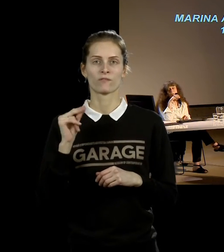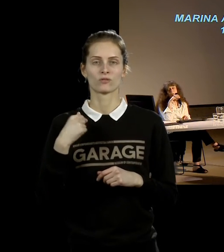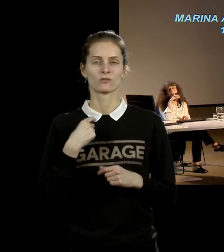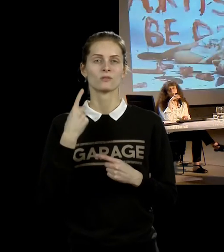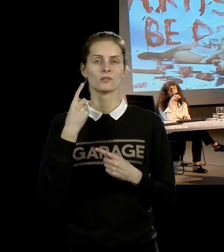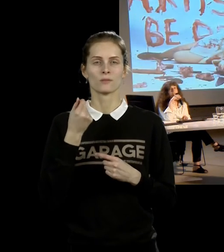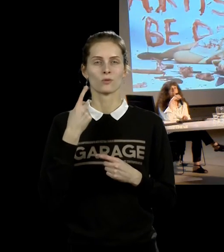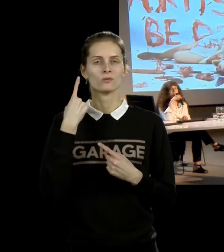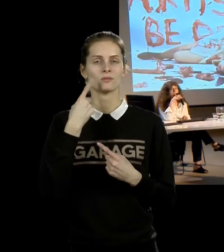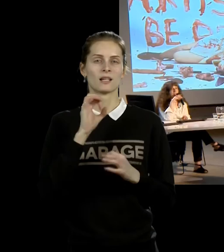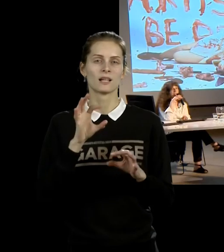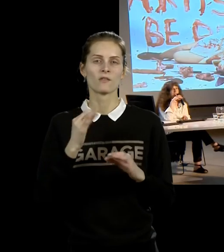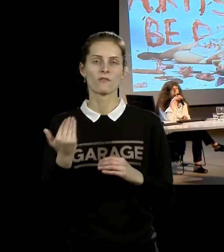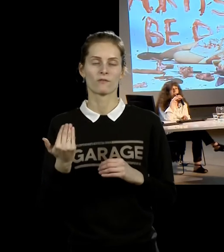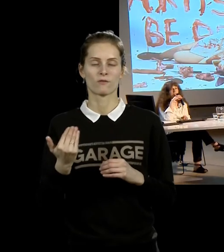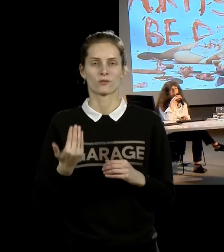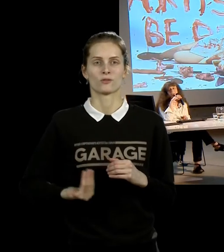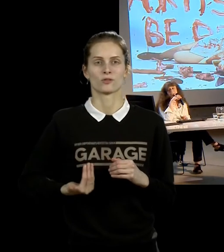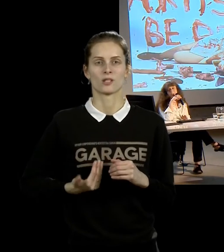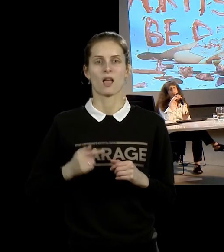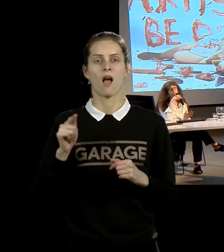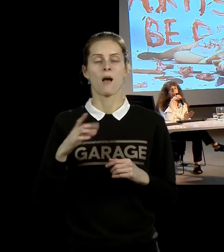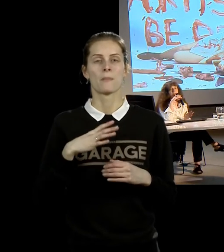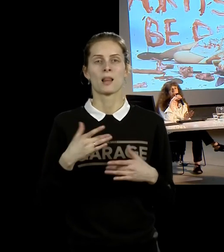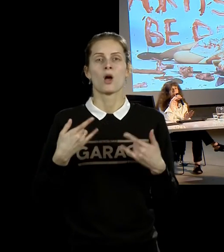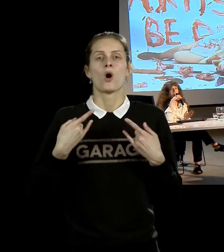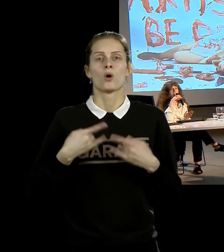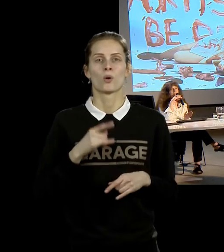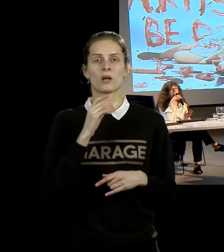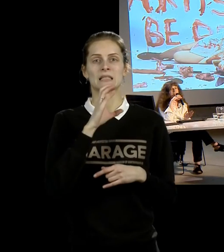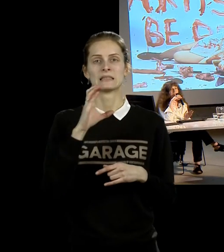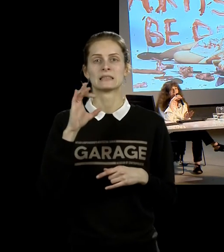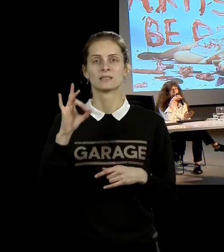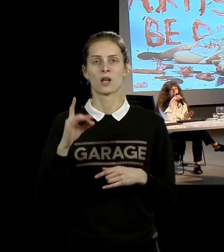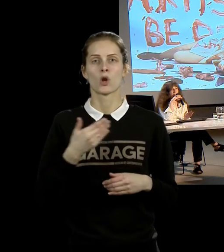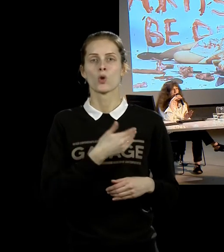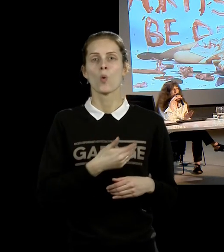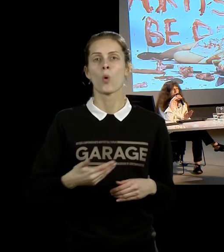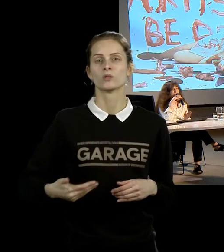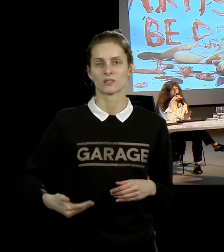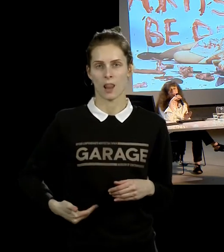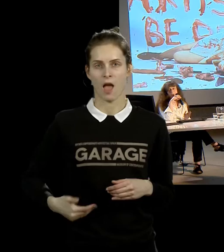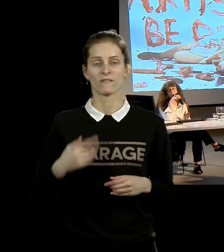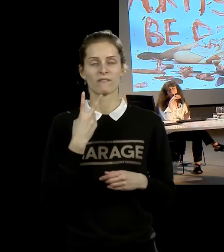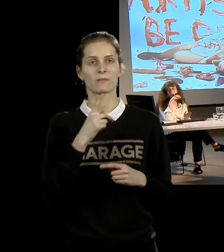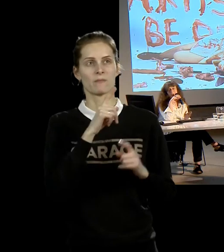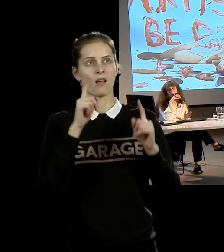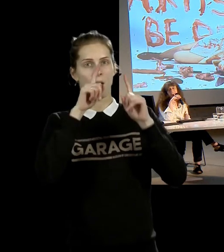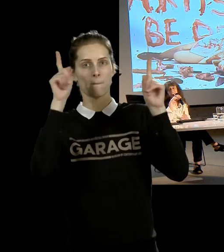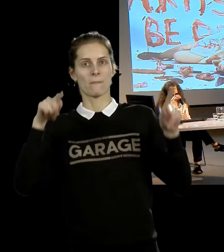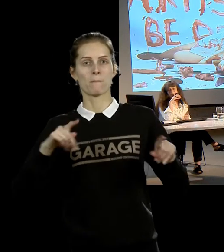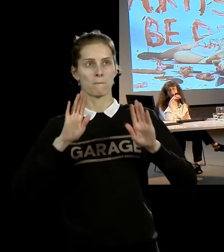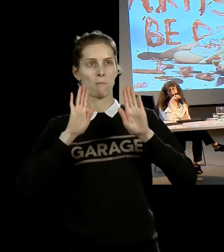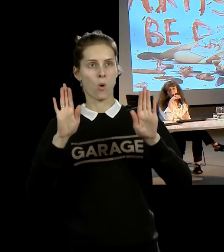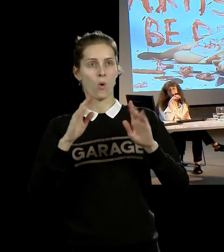биографию. Художница родилась в Советской Югославии. Это постеры ее выставки, это не фотография с перформансом, это рекламная съемка,